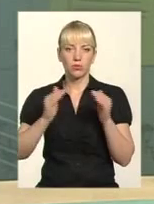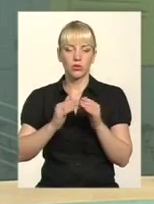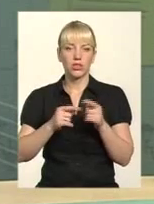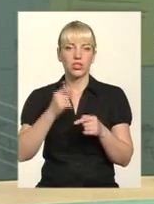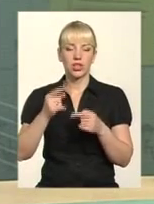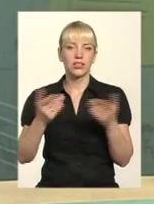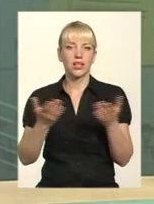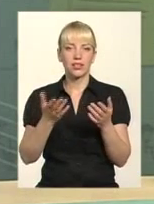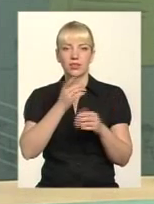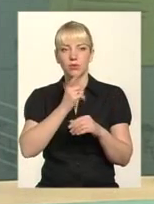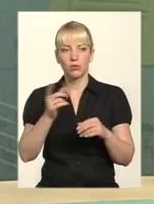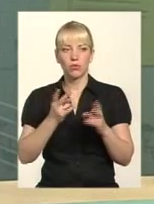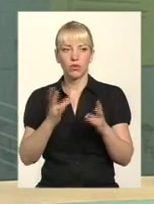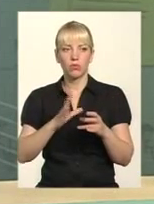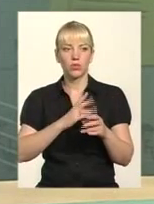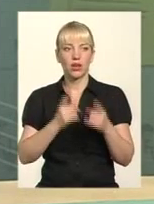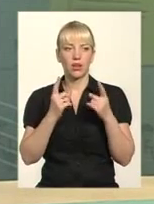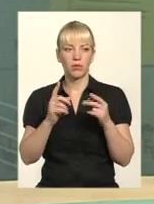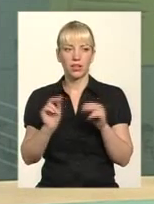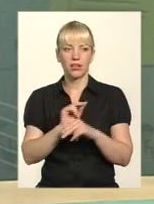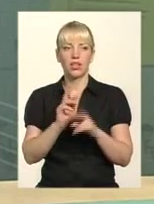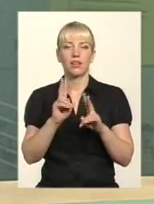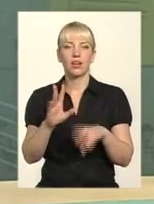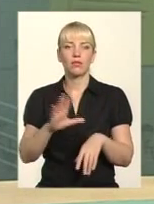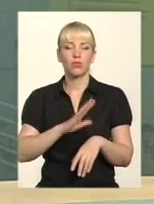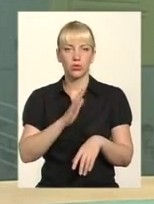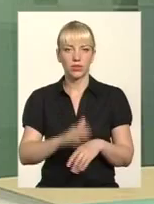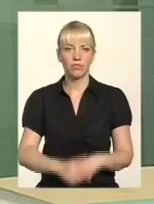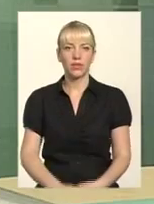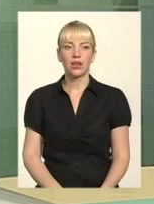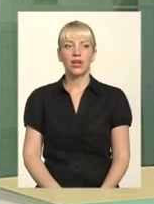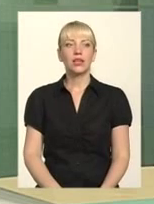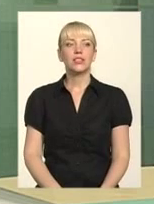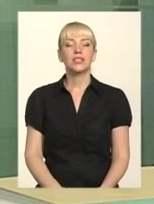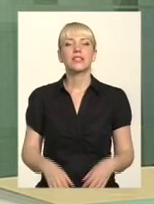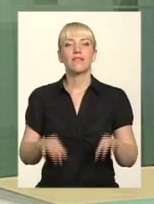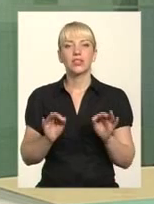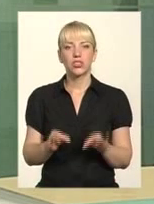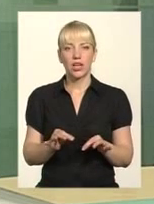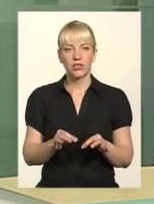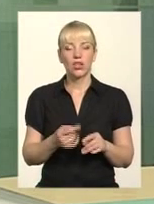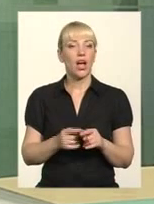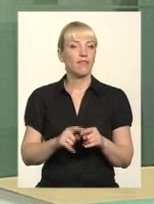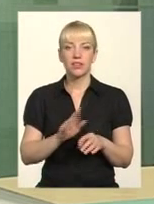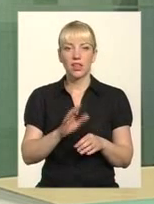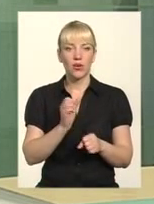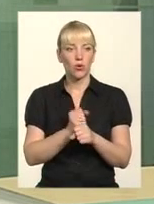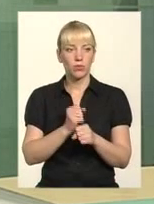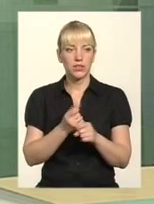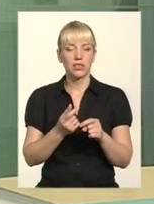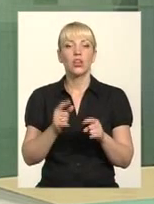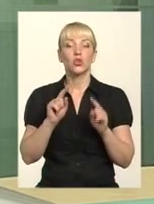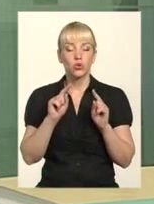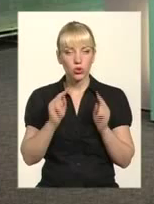має добуватися той капітальний ремонт. Як бути? Звичайно. А він не робиться? Ні.